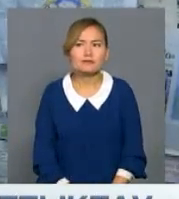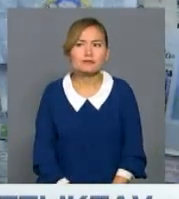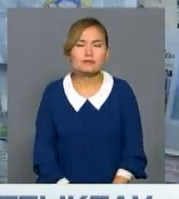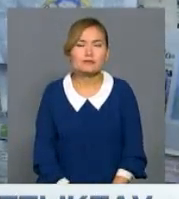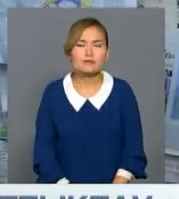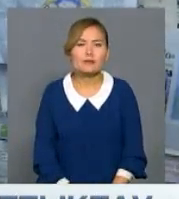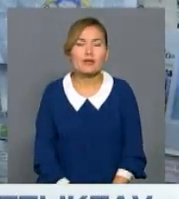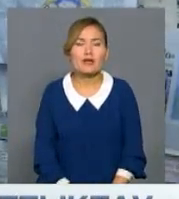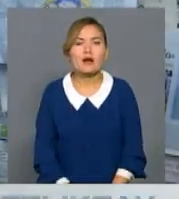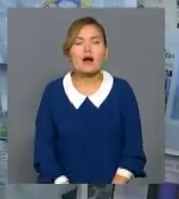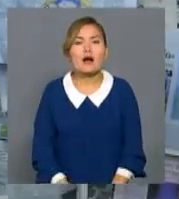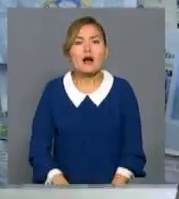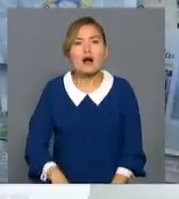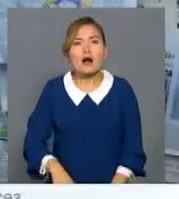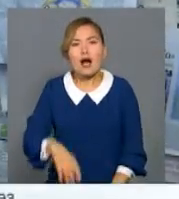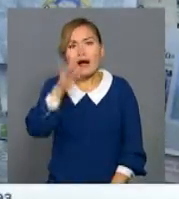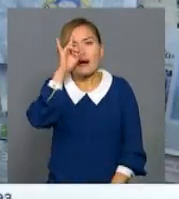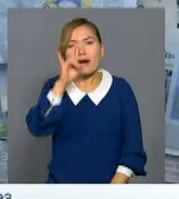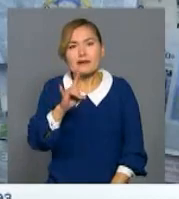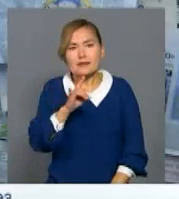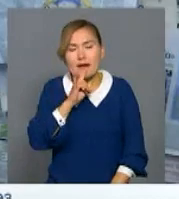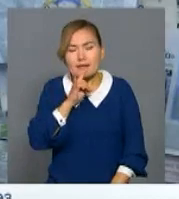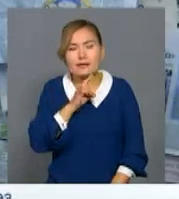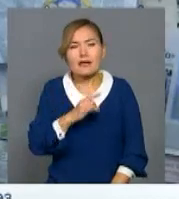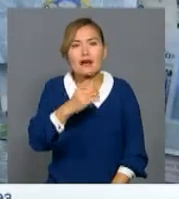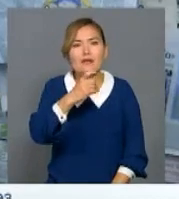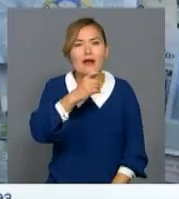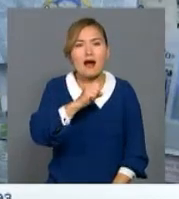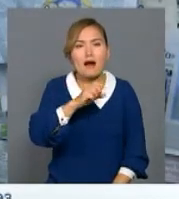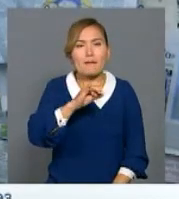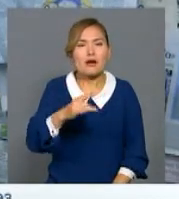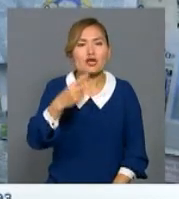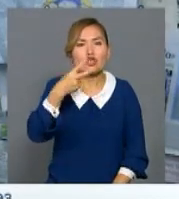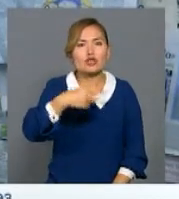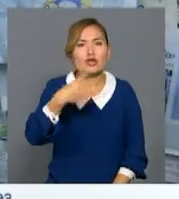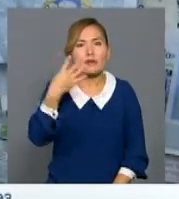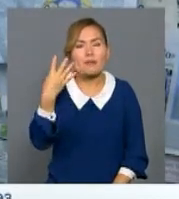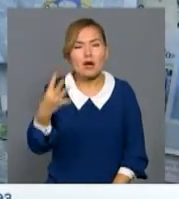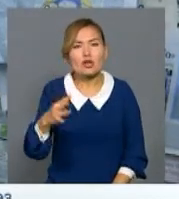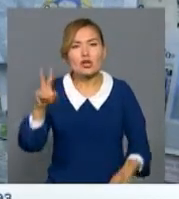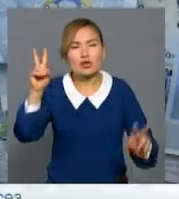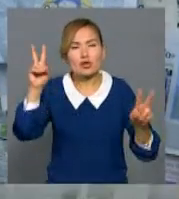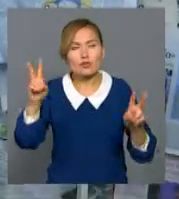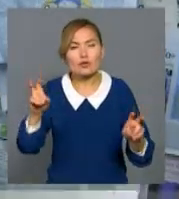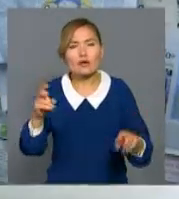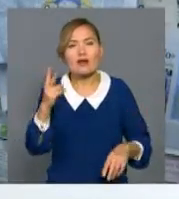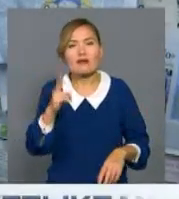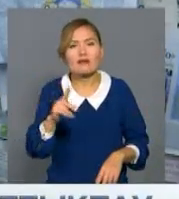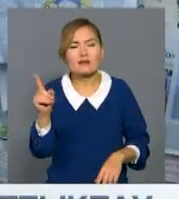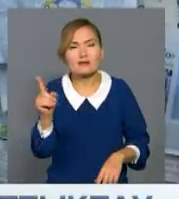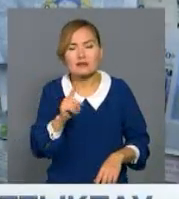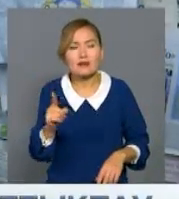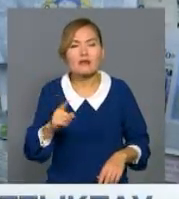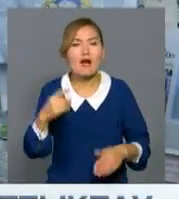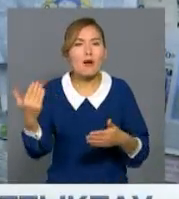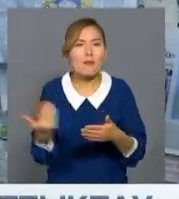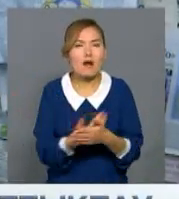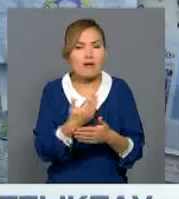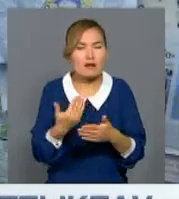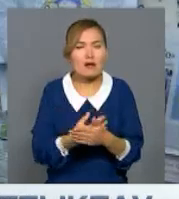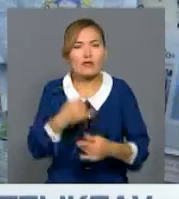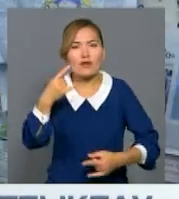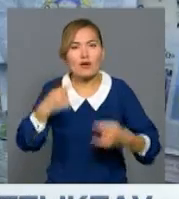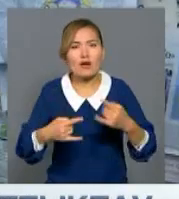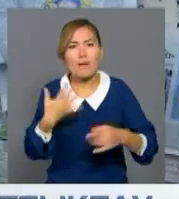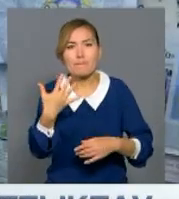Туған күндеріңіз құтты болсын, 5 жыл көбі ақтемес әрине. Бірақ сіздердің бастамаларыңыз керемет. Тәулік бойы жаңалық